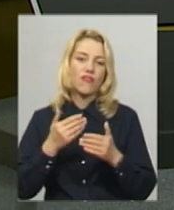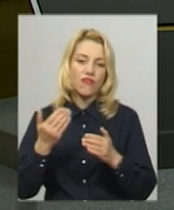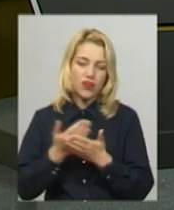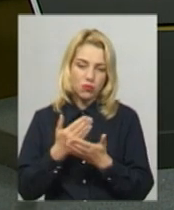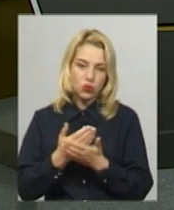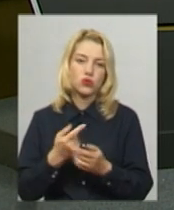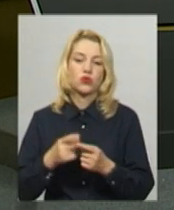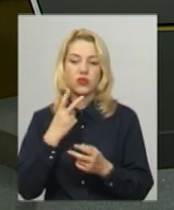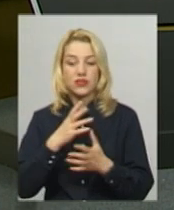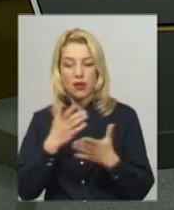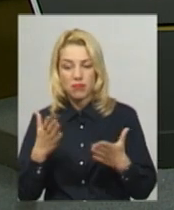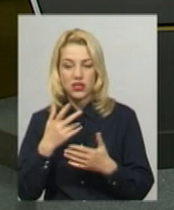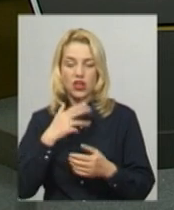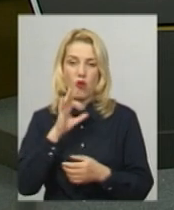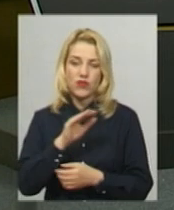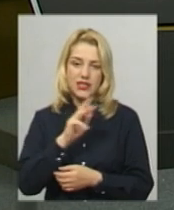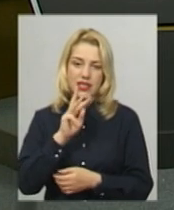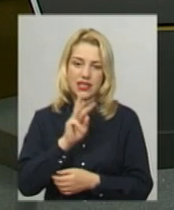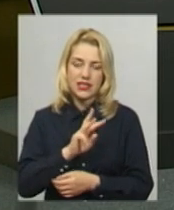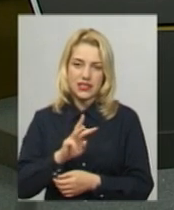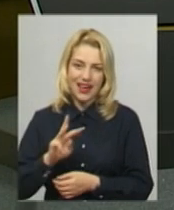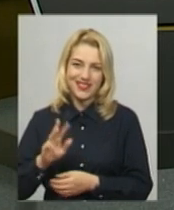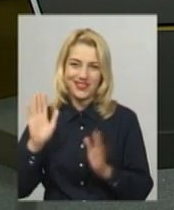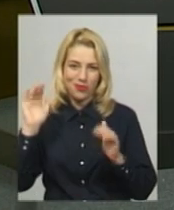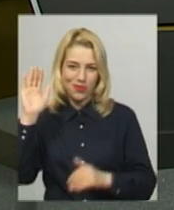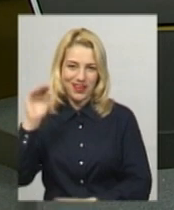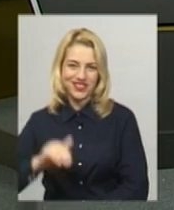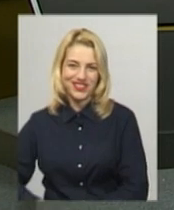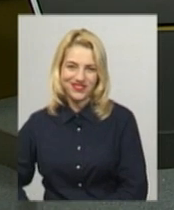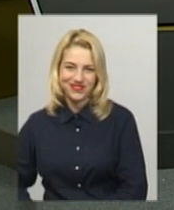більше на нашому офіційному сайті та сторінці у Фейсбук. На все добре.